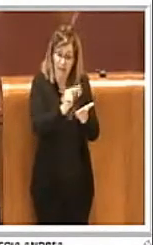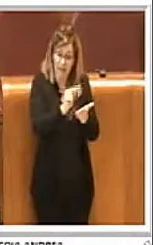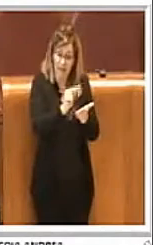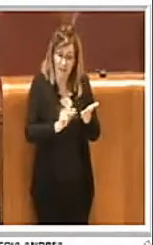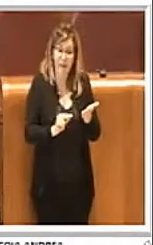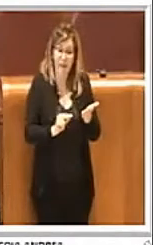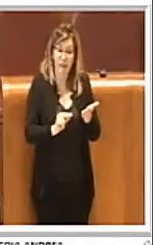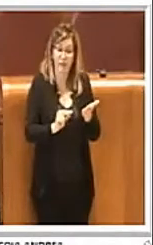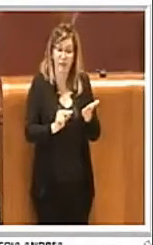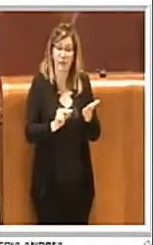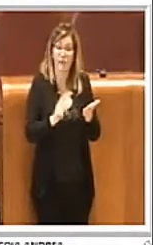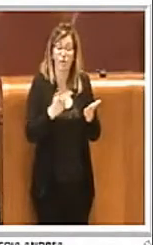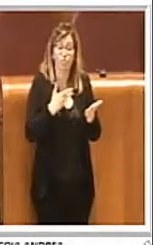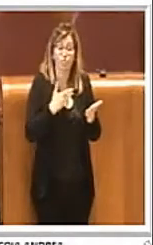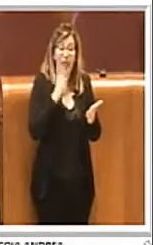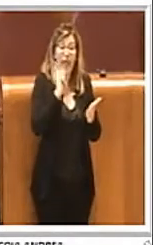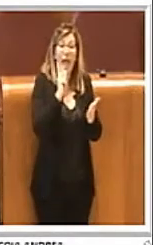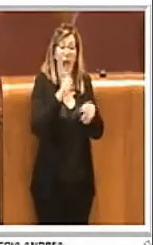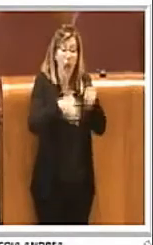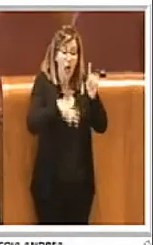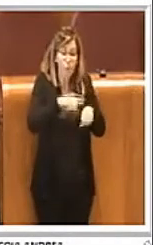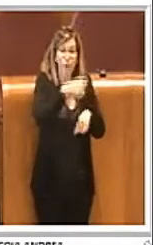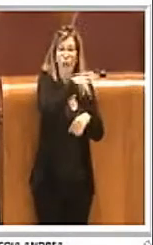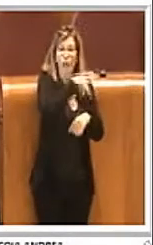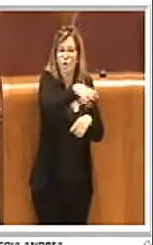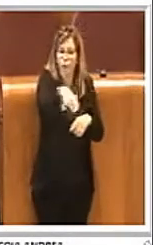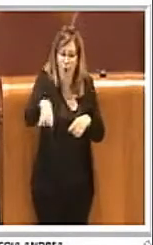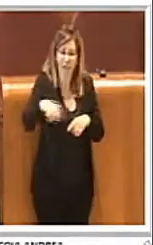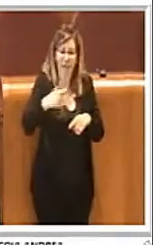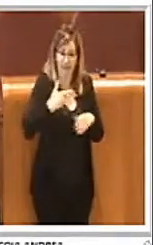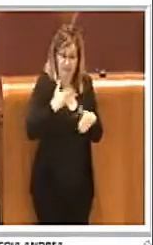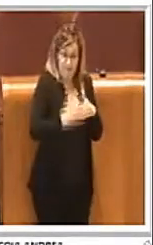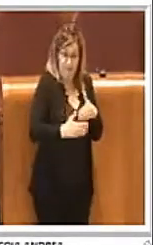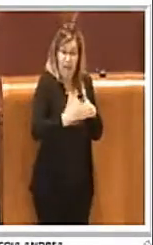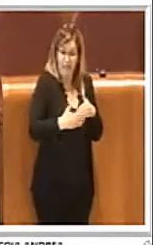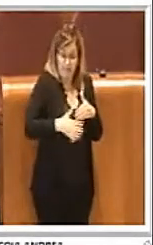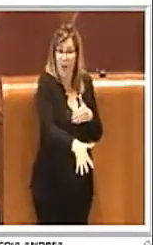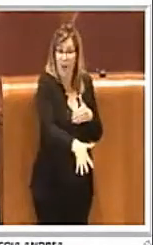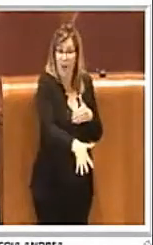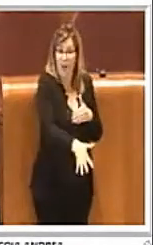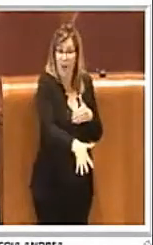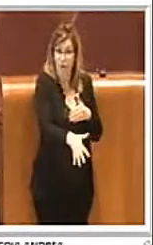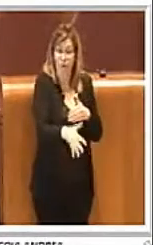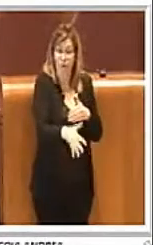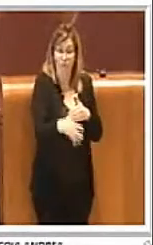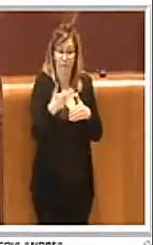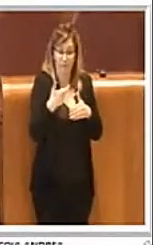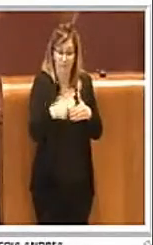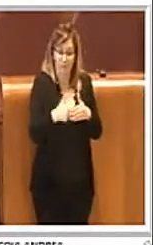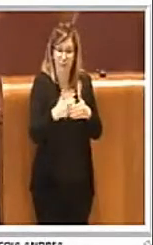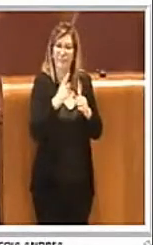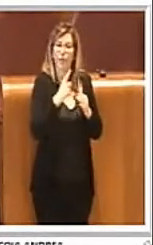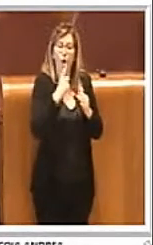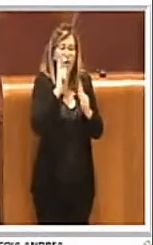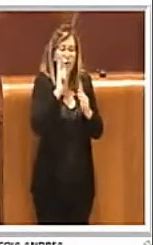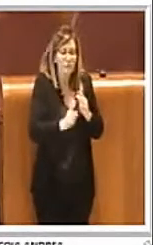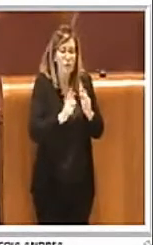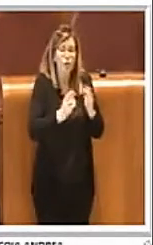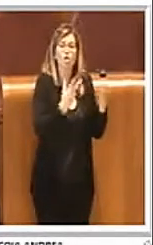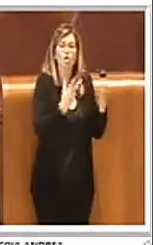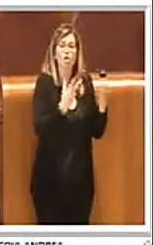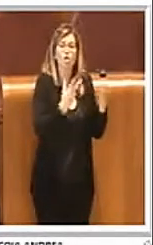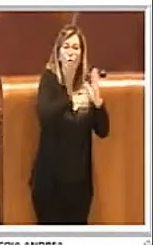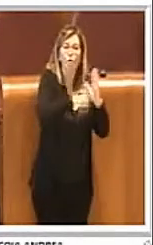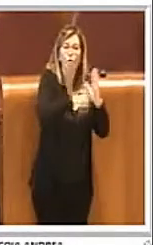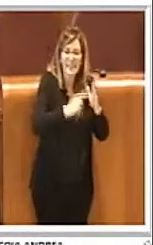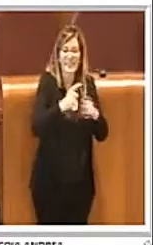lotti sono in scadenza a pochissimo, breve perché erano 18 mesi la durata, altri di 36 mesi,